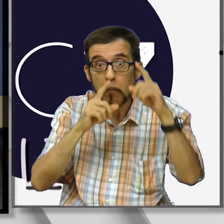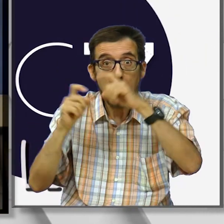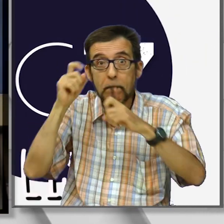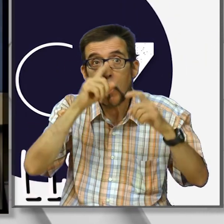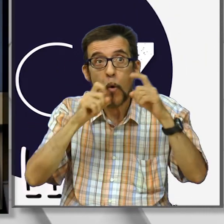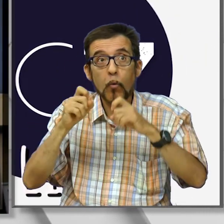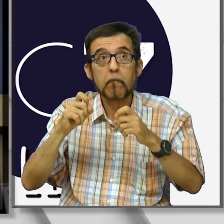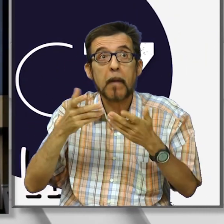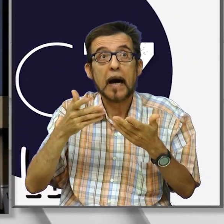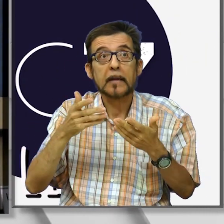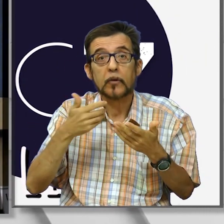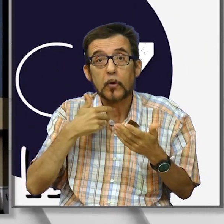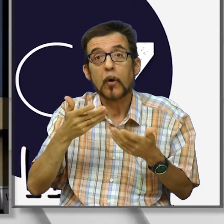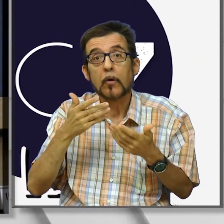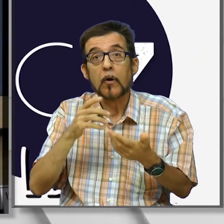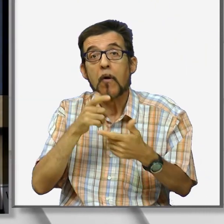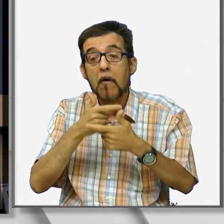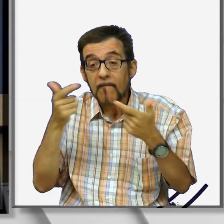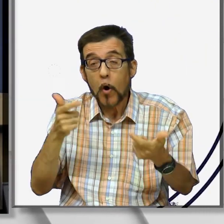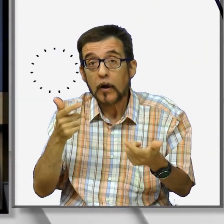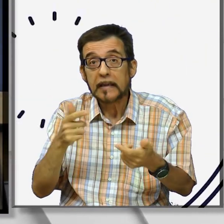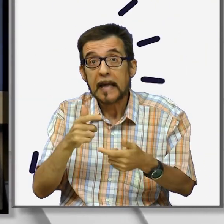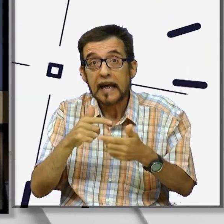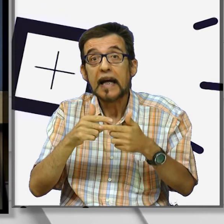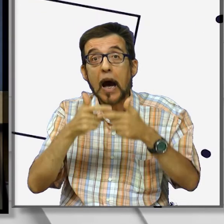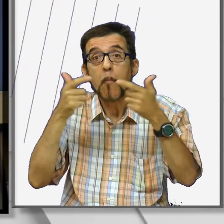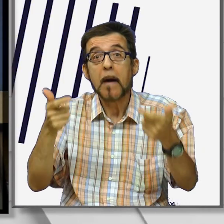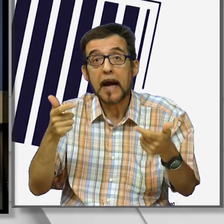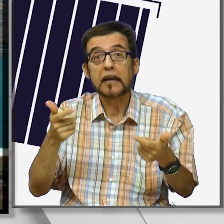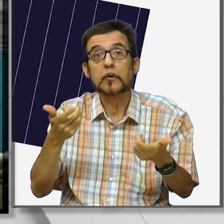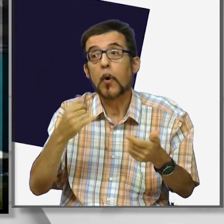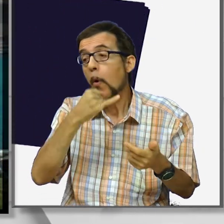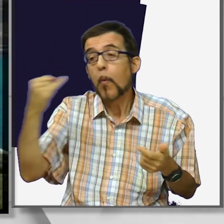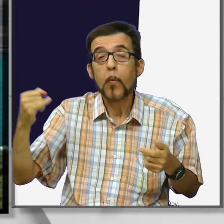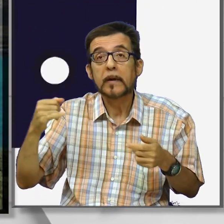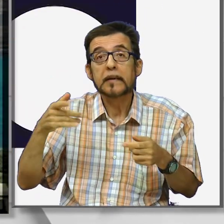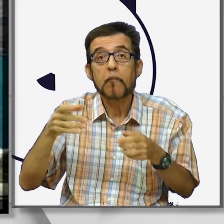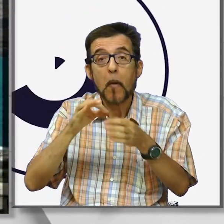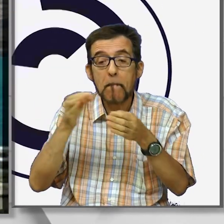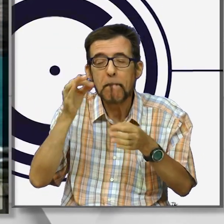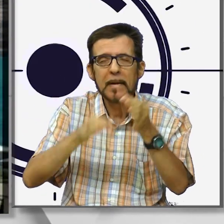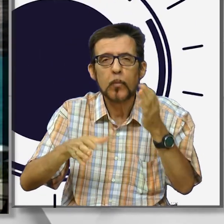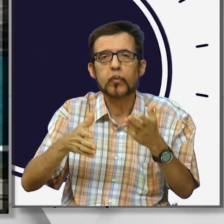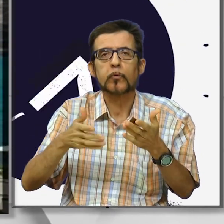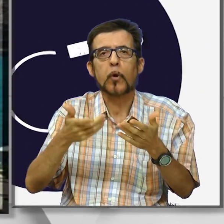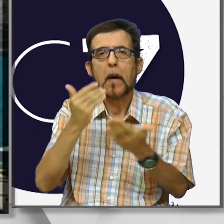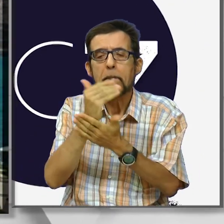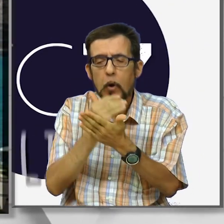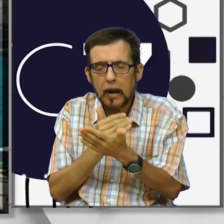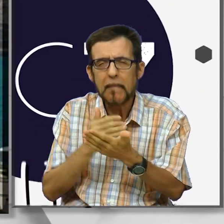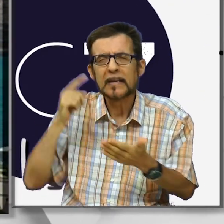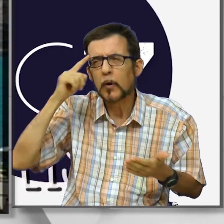'è stata ed è nata una forte ripresa, ancorché last minute, ancorché con una programmazione